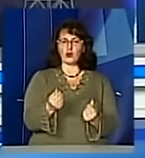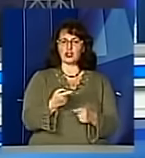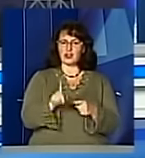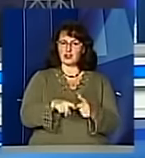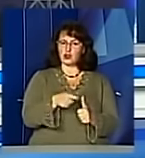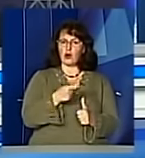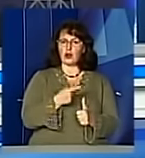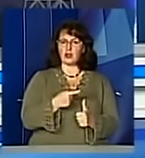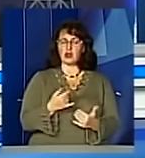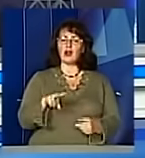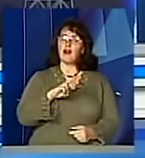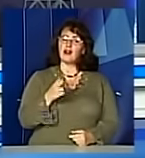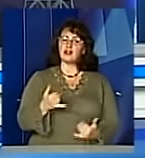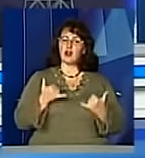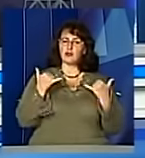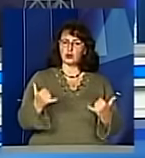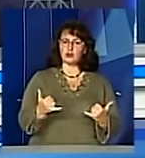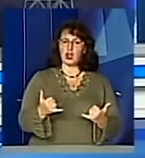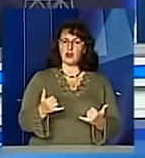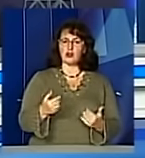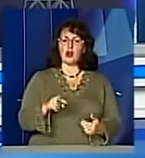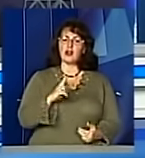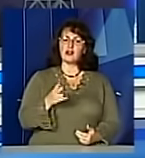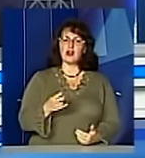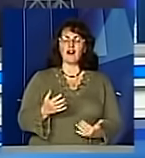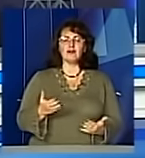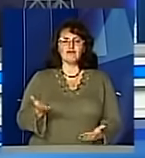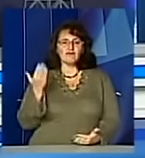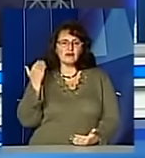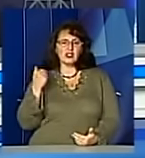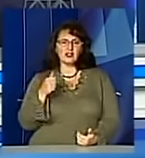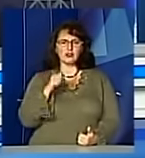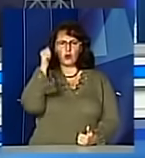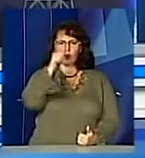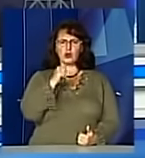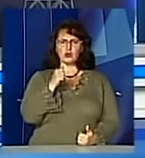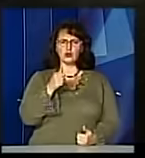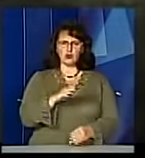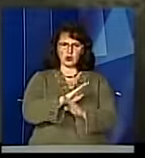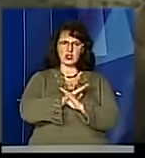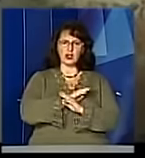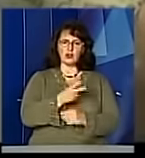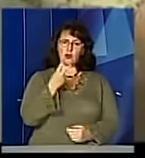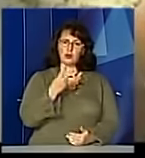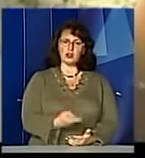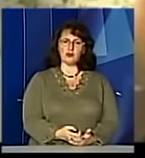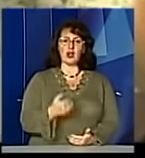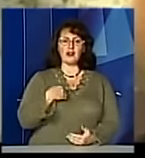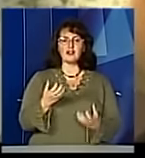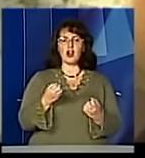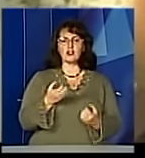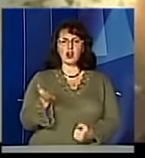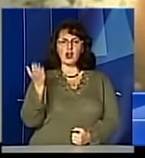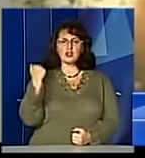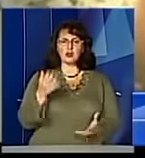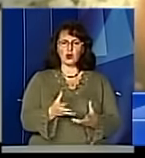педагога, який загинув рівно рік тому, захищаючи Україну. Далі Ольга Матейчик. Я ще з минулої весни,